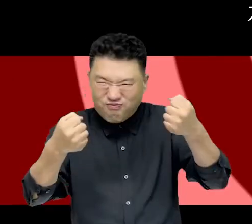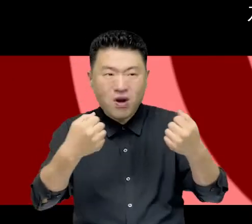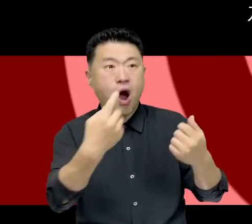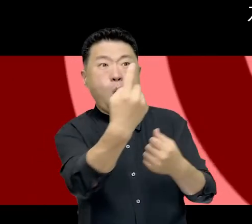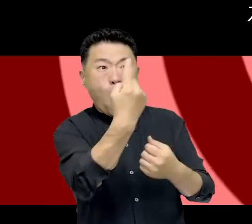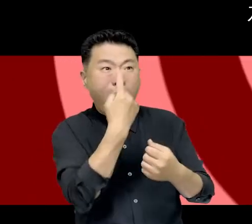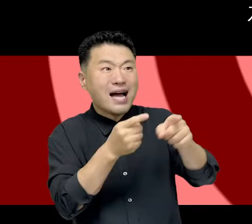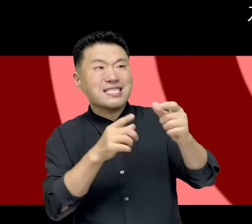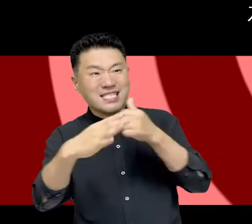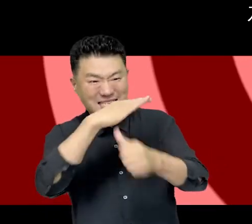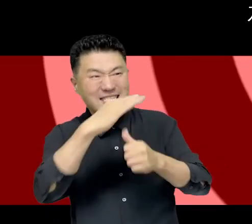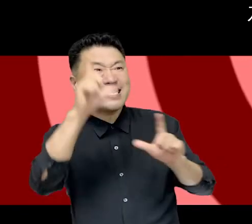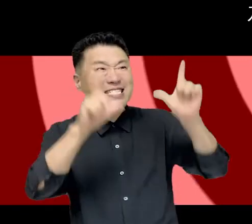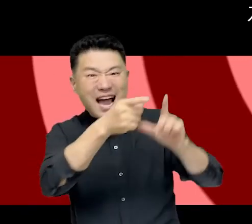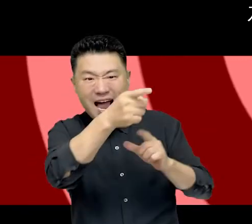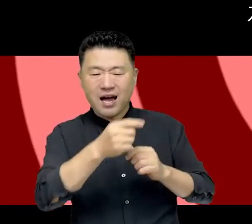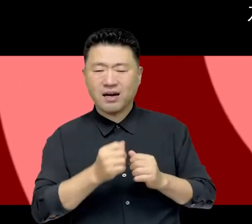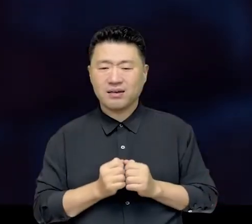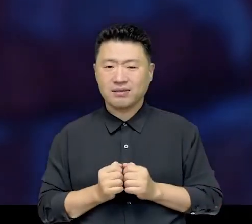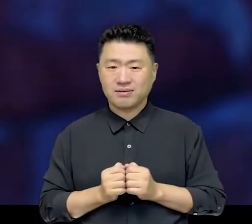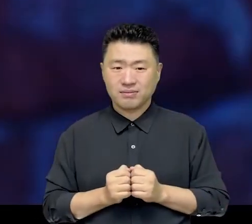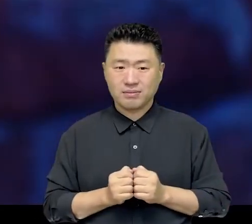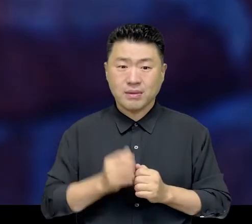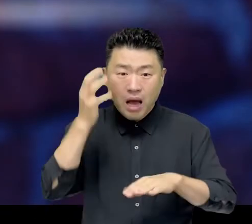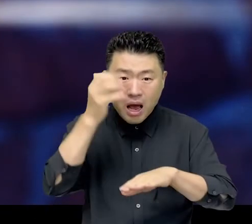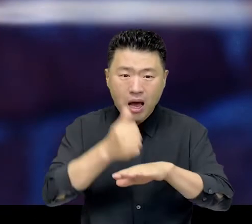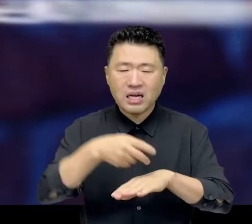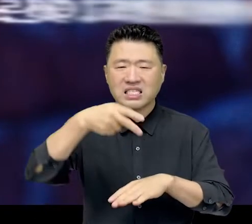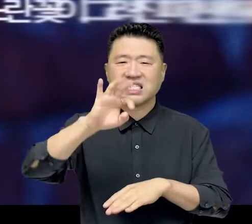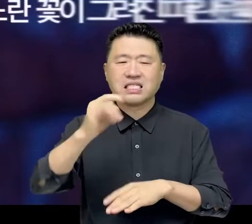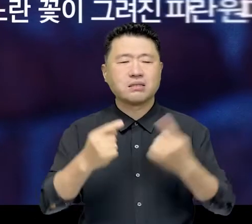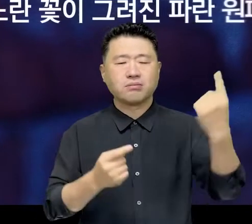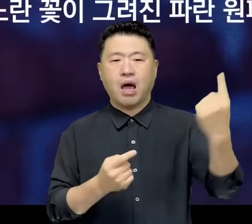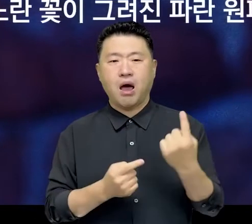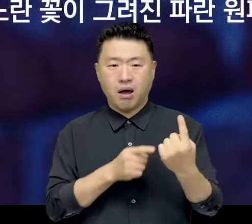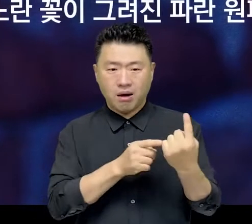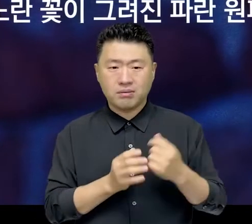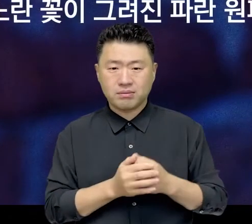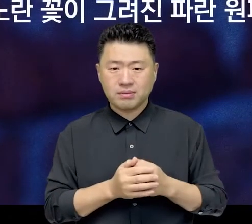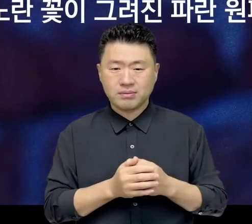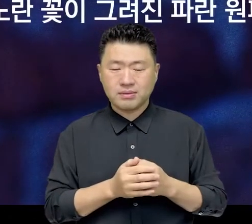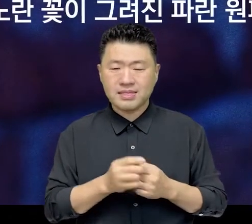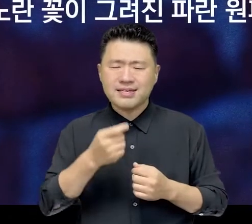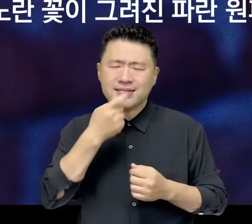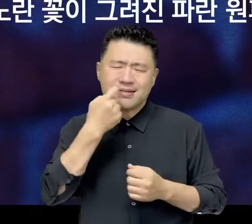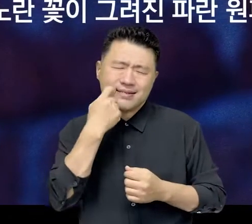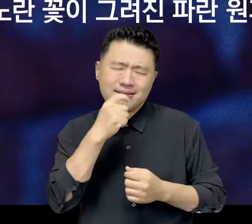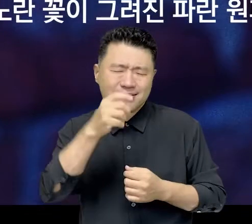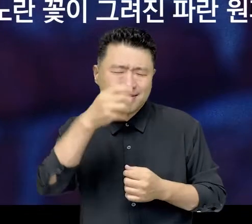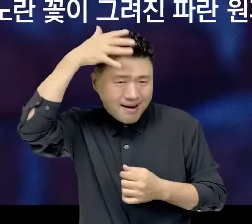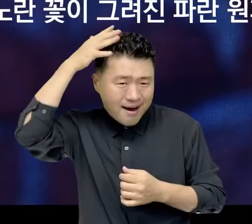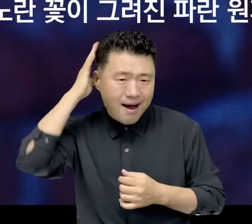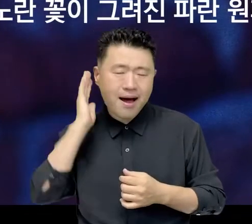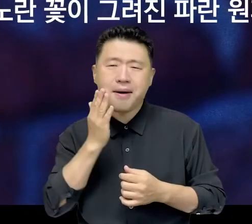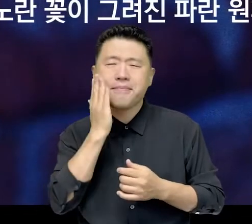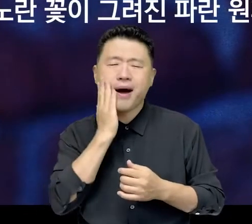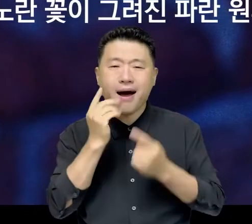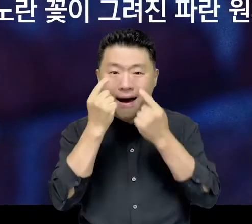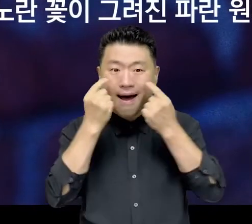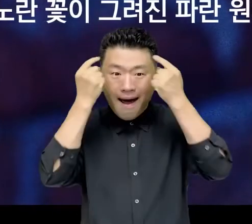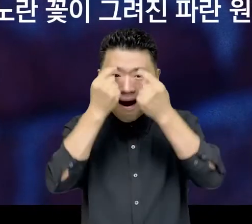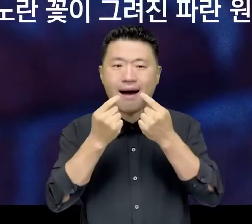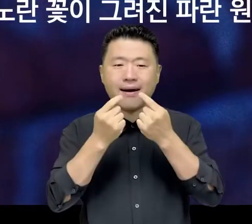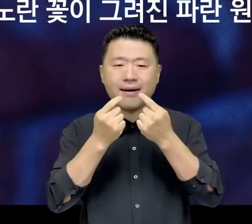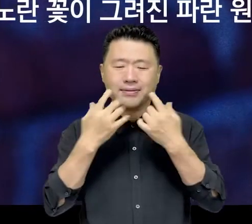여자는 우리를 향해 똑바로 차를 몰았어 그리고 마침내 시인이 나타났다 금발에 파란 눈 노란